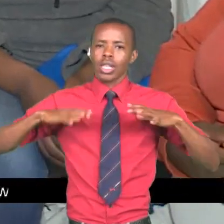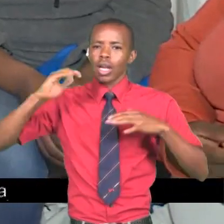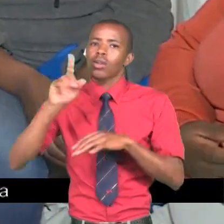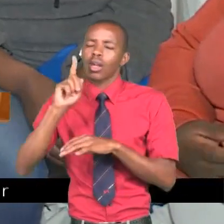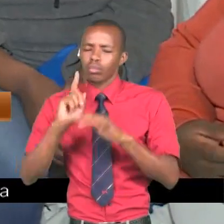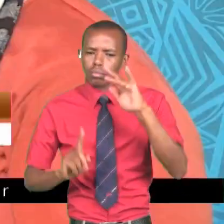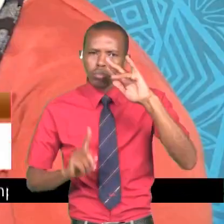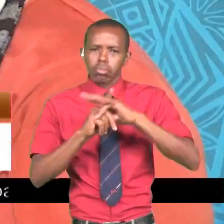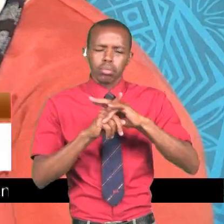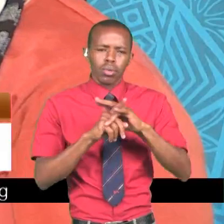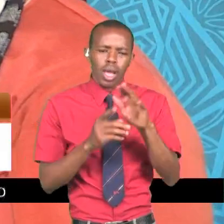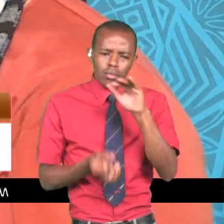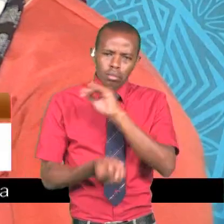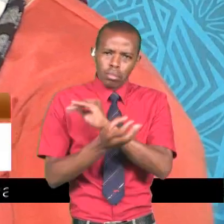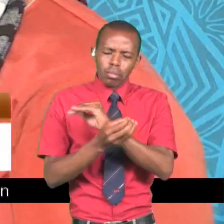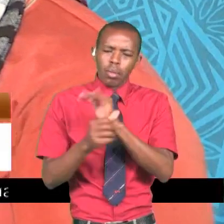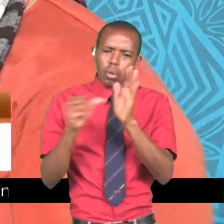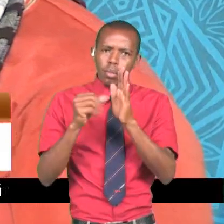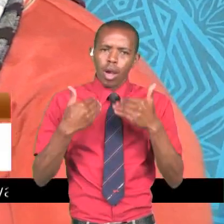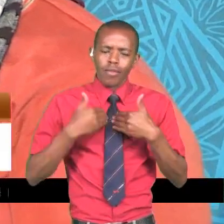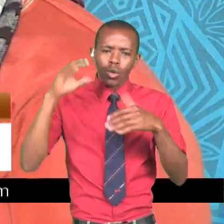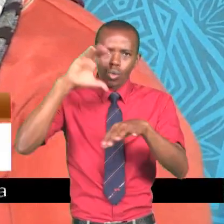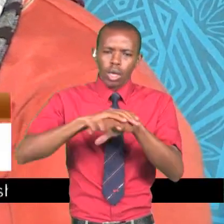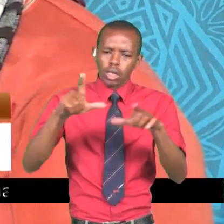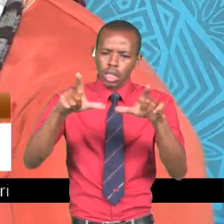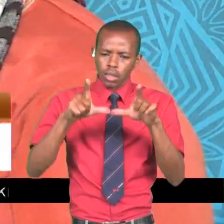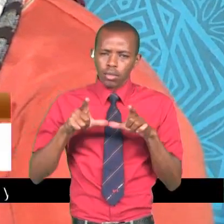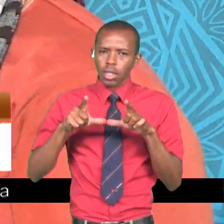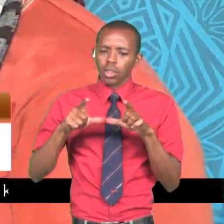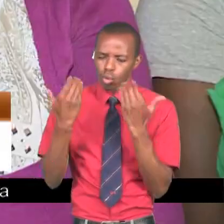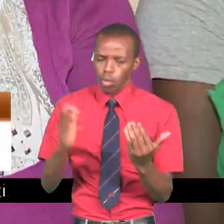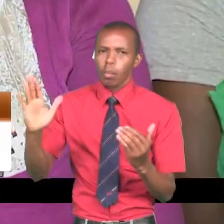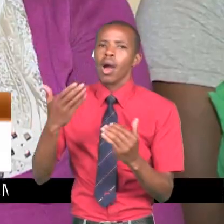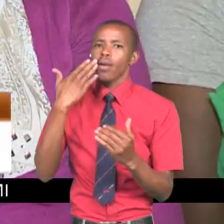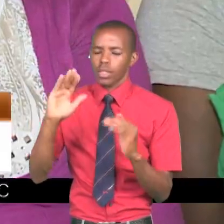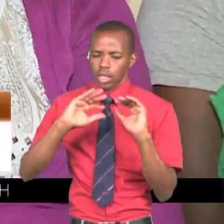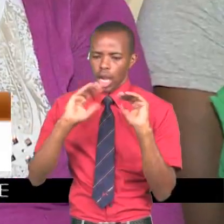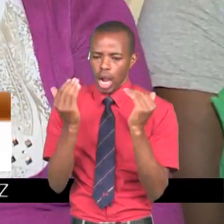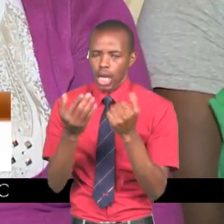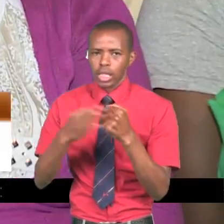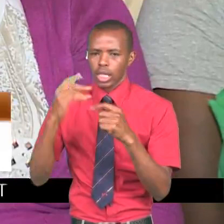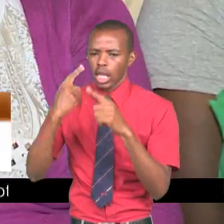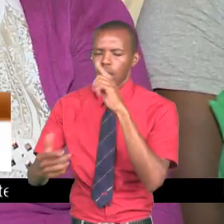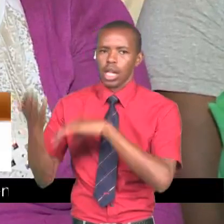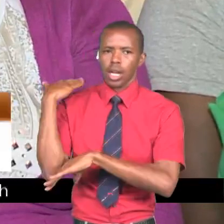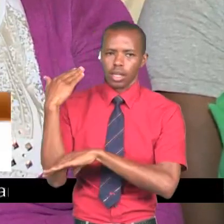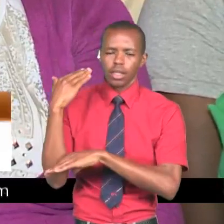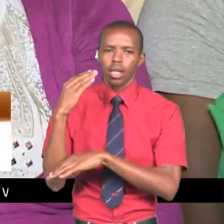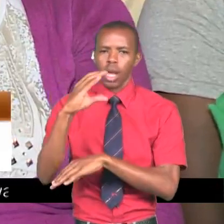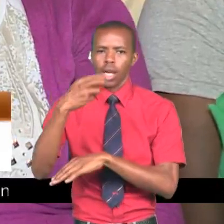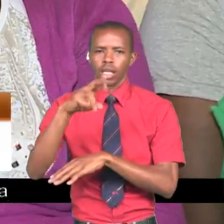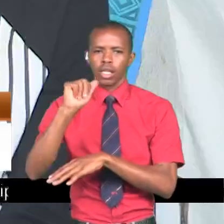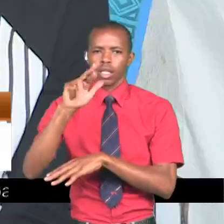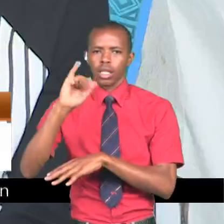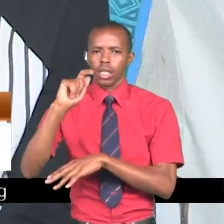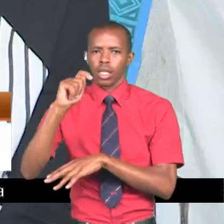Imejitokeza kueleza maangai kwa ambayo wanapitia kupata cheti cha mwanao alietimisha masomu ya darasala nane mwakaja na charity njoki